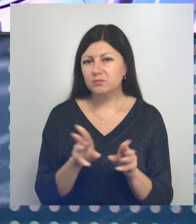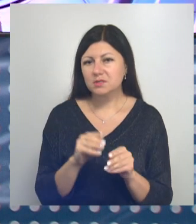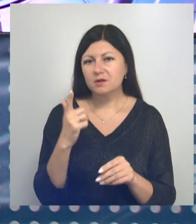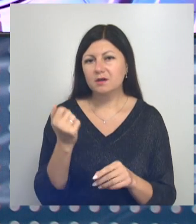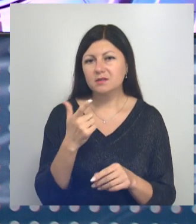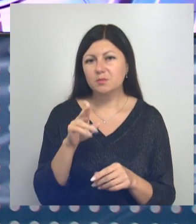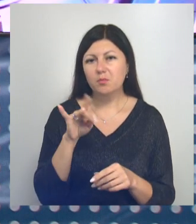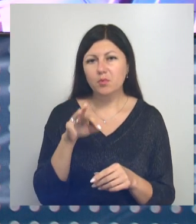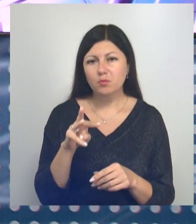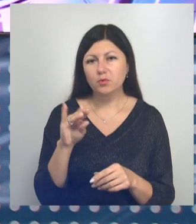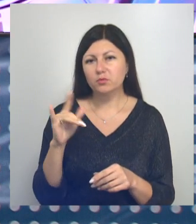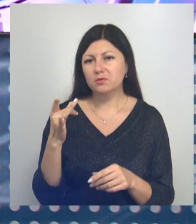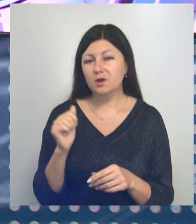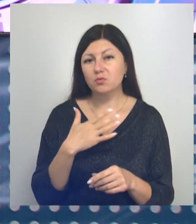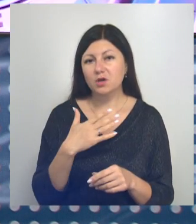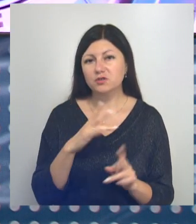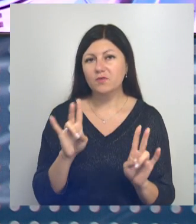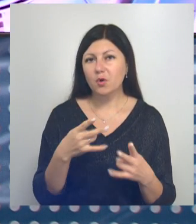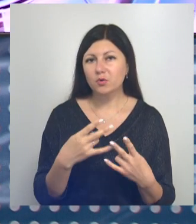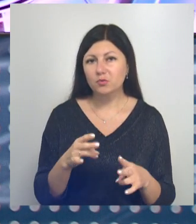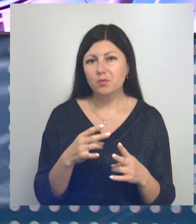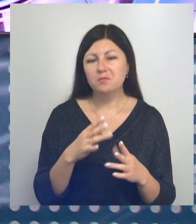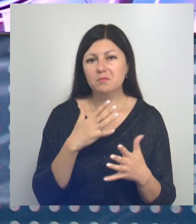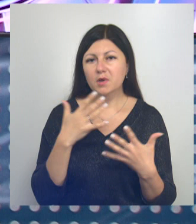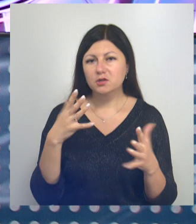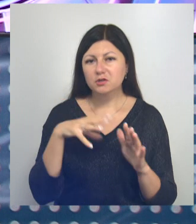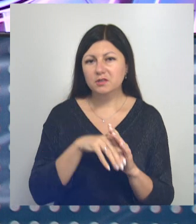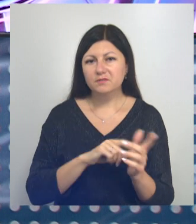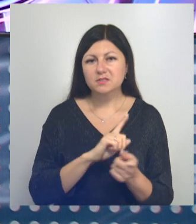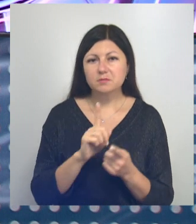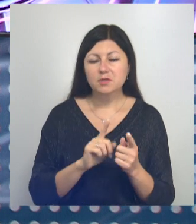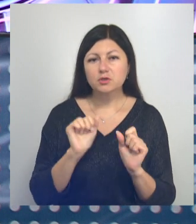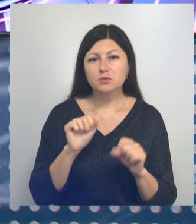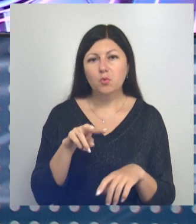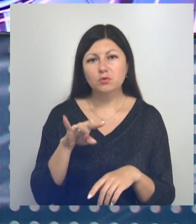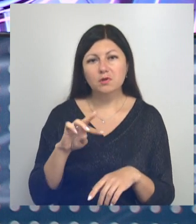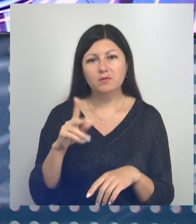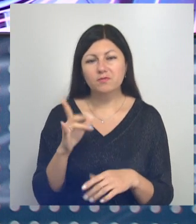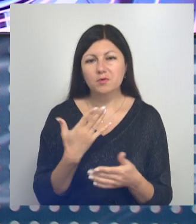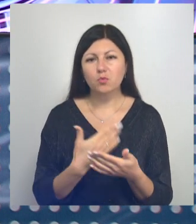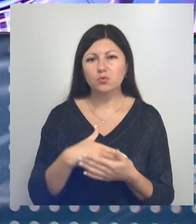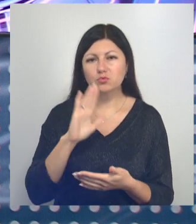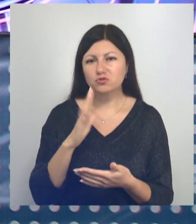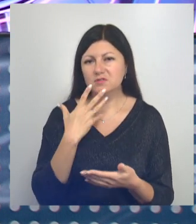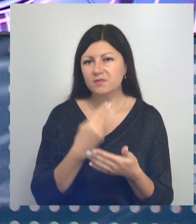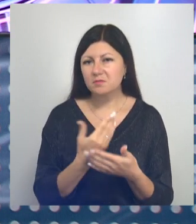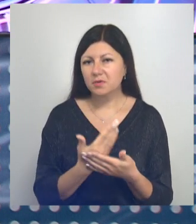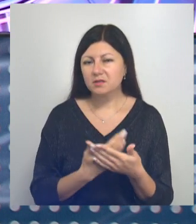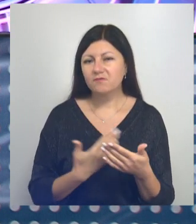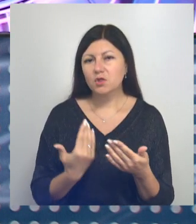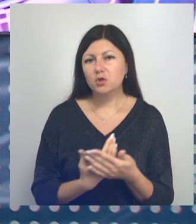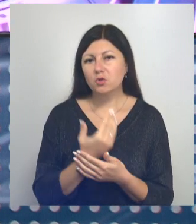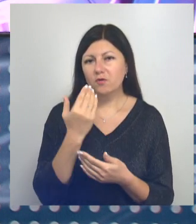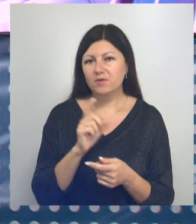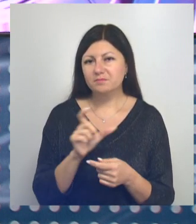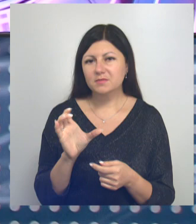-Югра». У нашего клуба, к слову, большие кадровые изменения. Смогут ли львы улучшить показатели в новом сезоне? Об этом